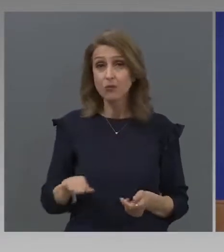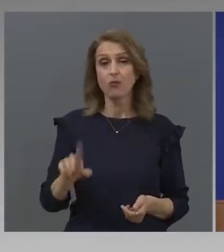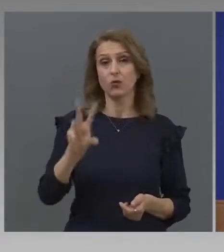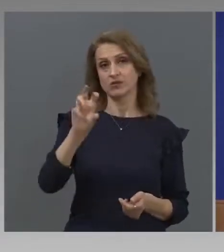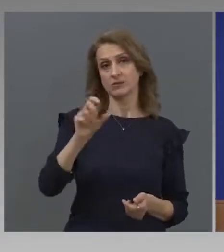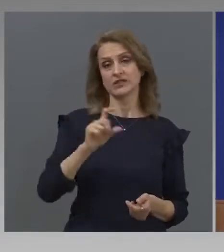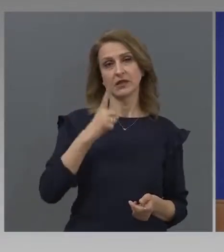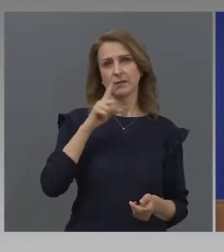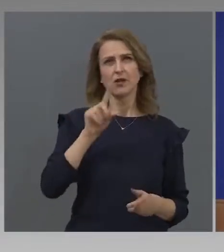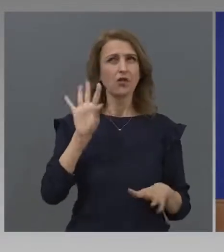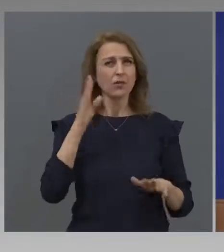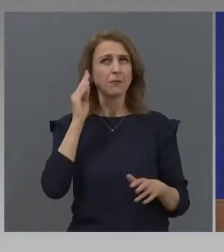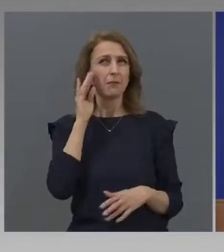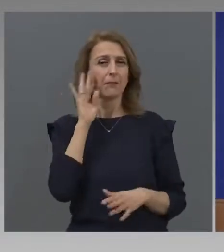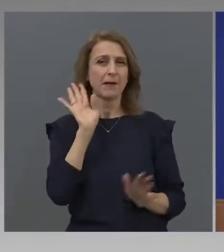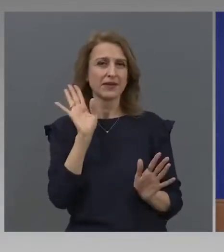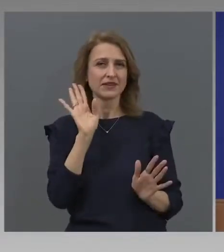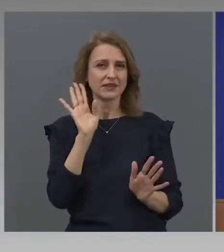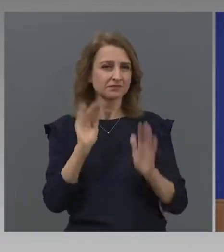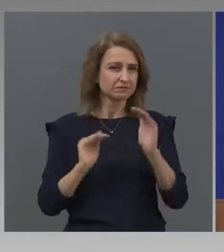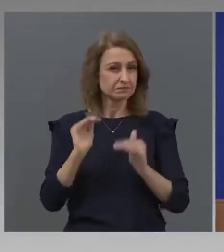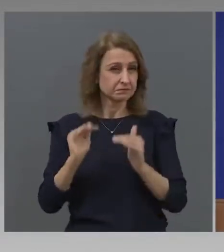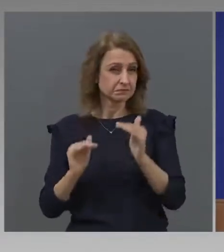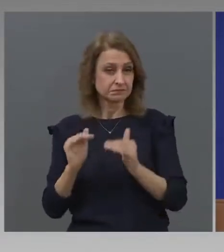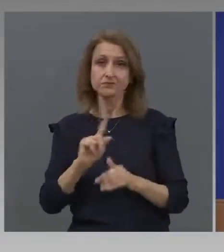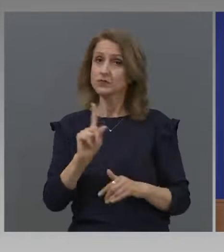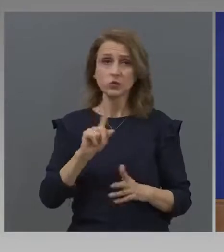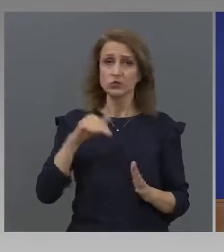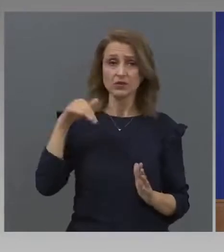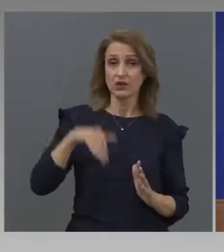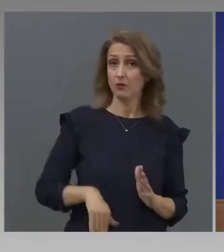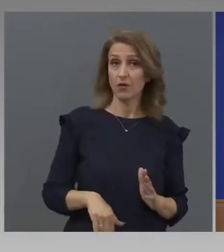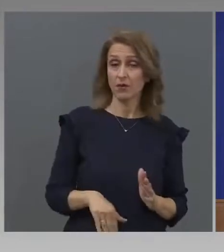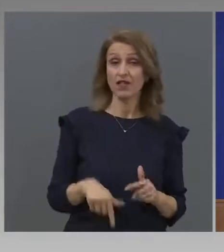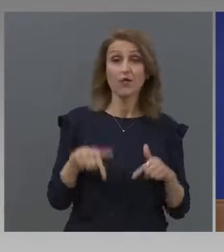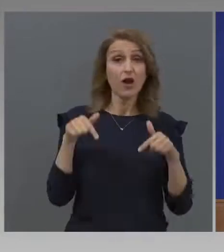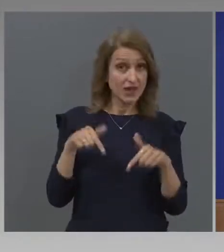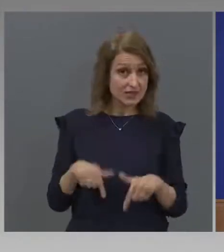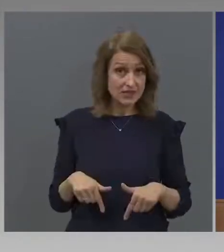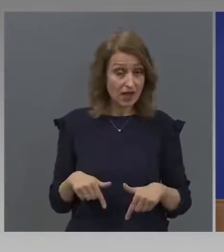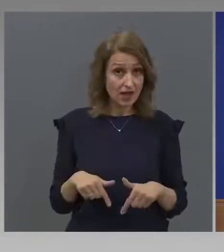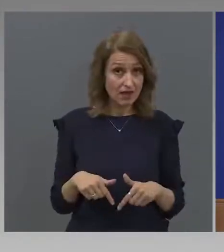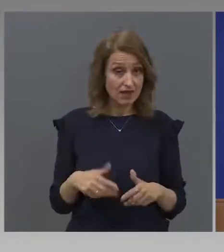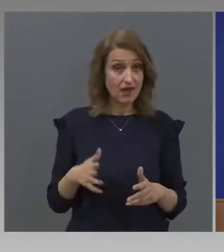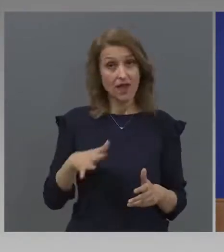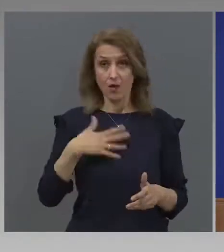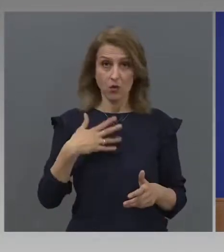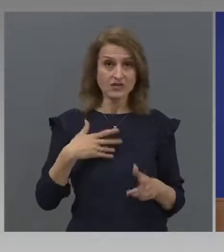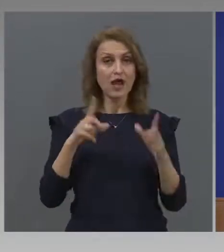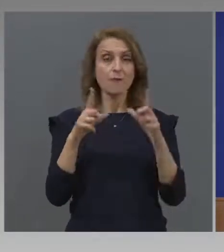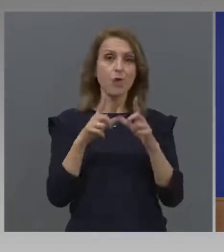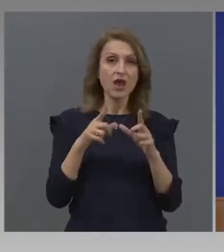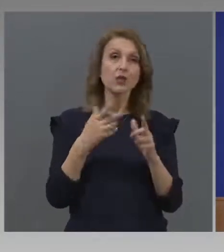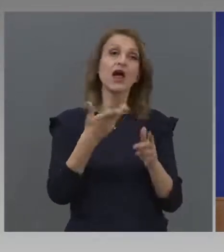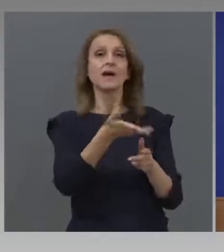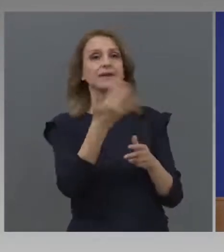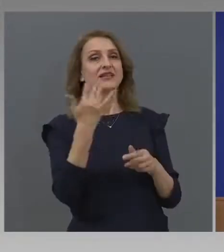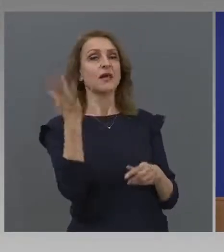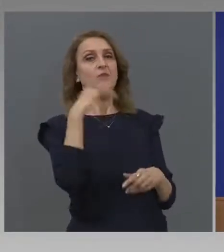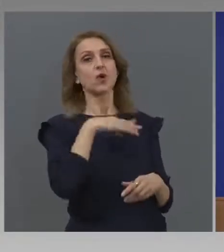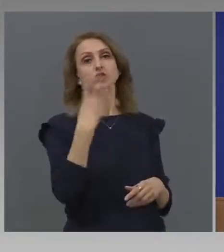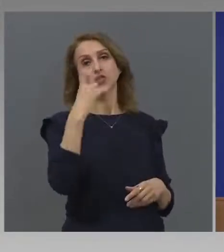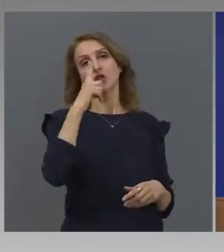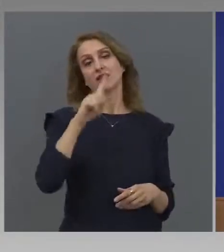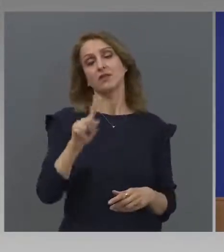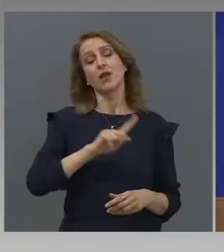По паметно. Плюс-минусно не са по-малко. И сега изведнъж, ако имат молекула, ама дай ми още 4 милиона евро.